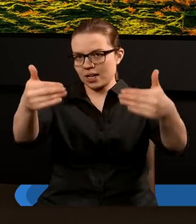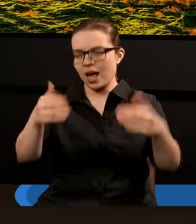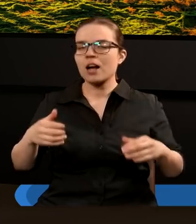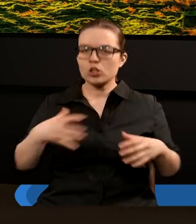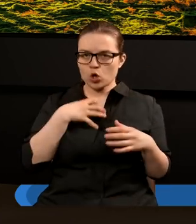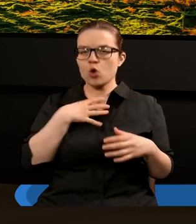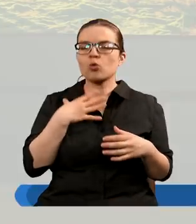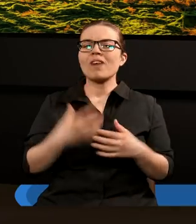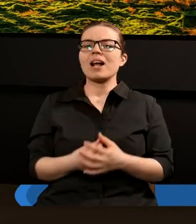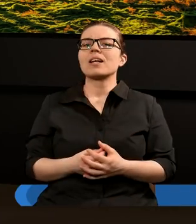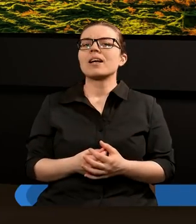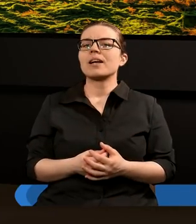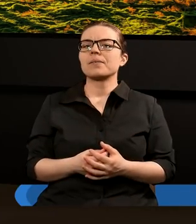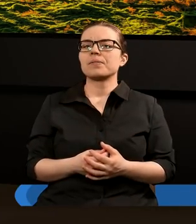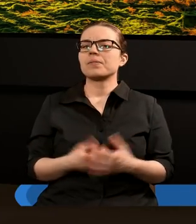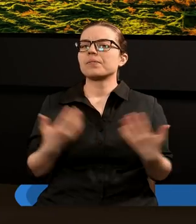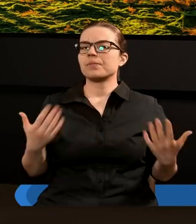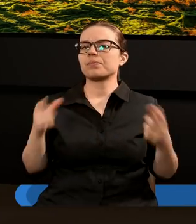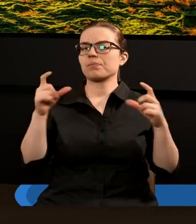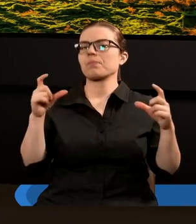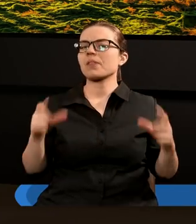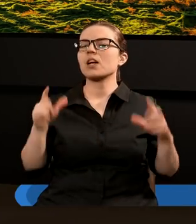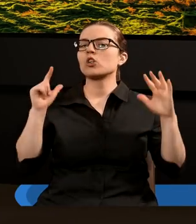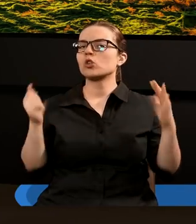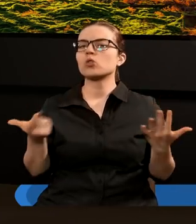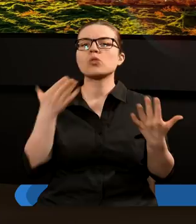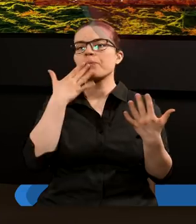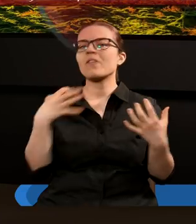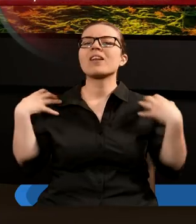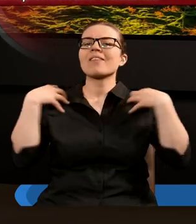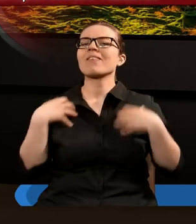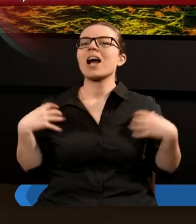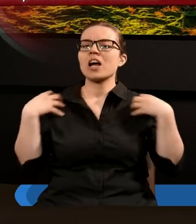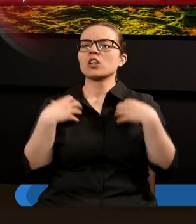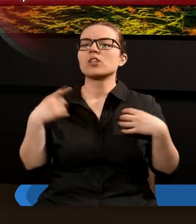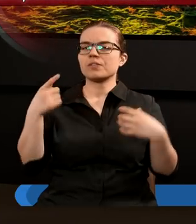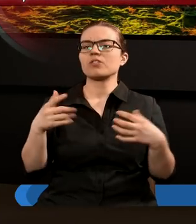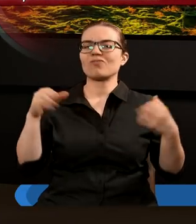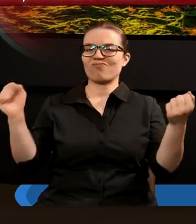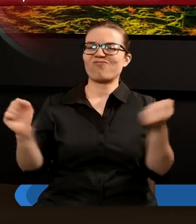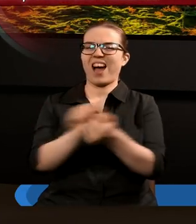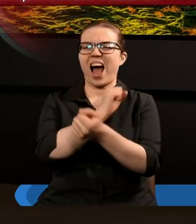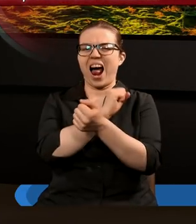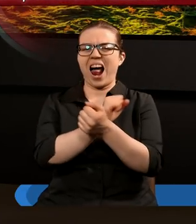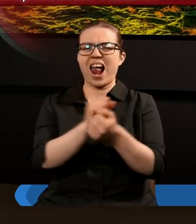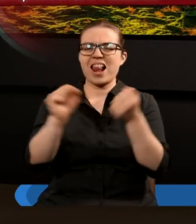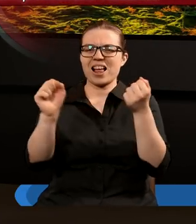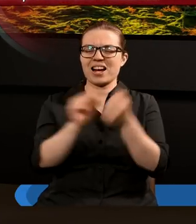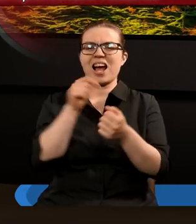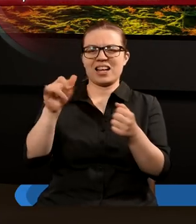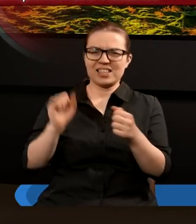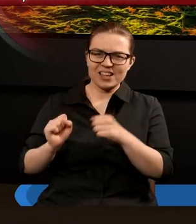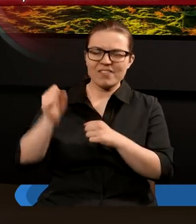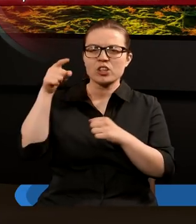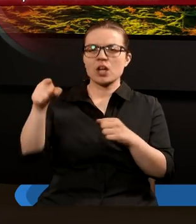odczuwalne. Werset siódmy mówi o zwierzęciu, że dozwolono mu wszcząć walkę ze świętymi i zwyciężać ich.